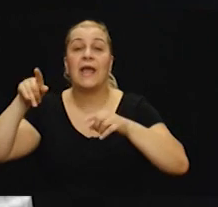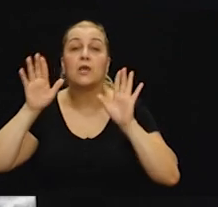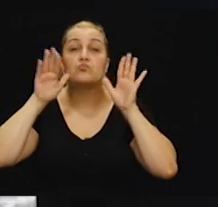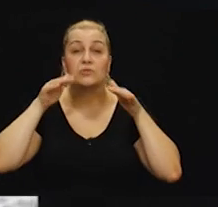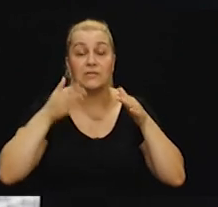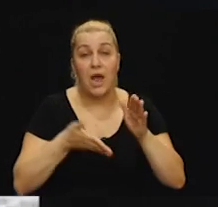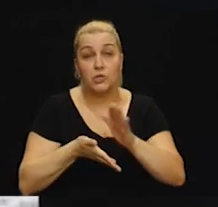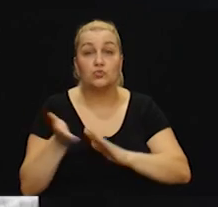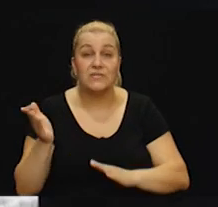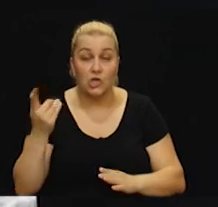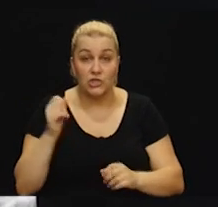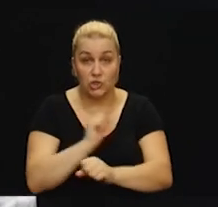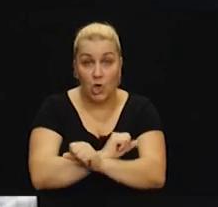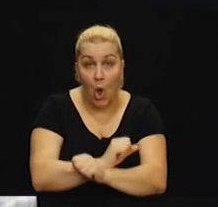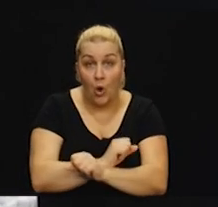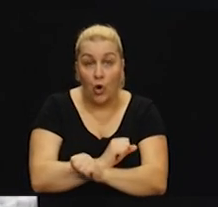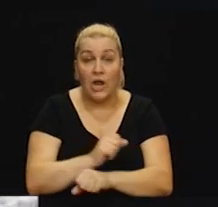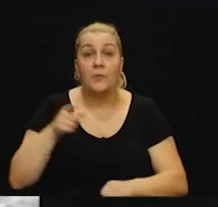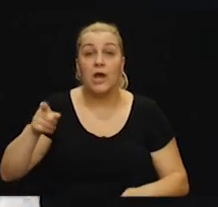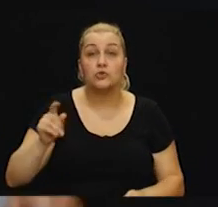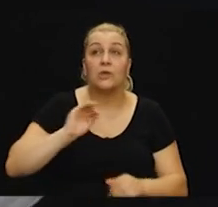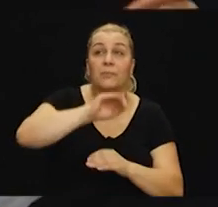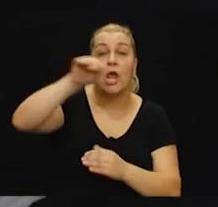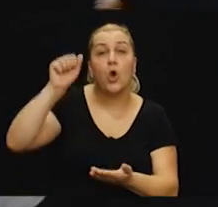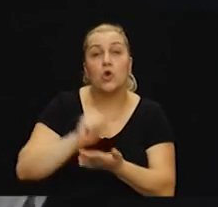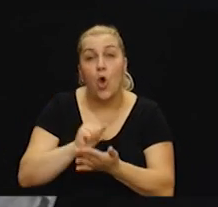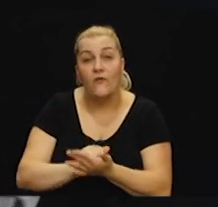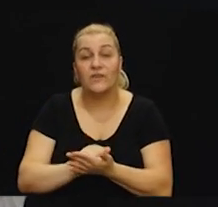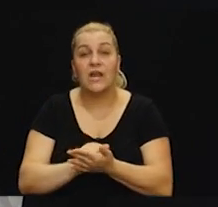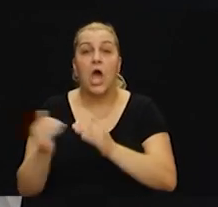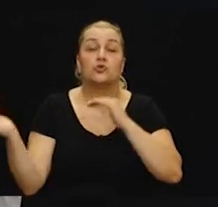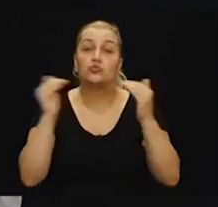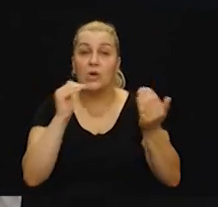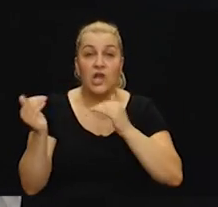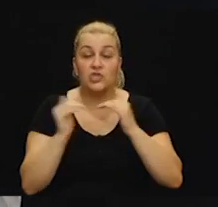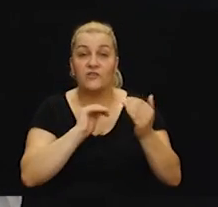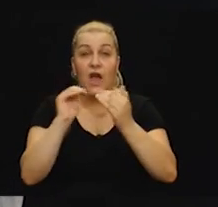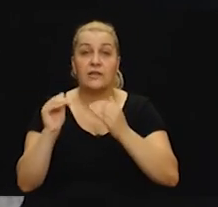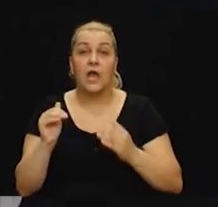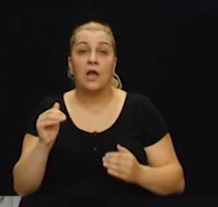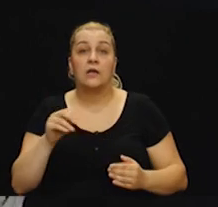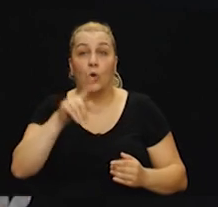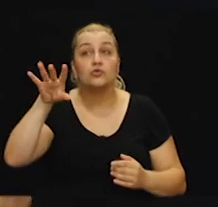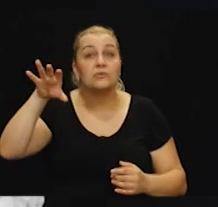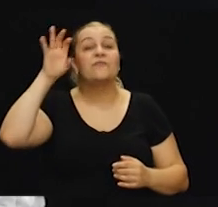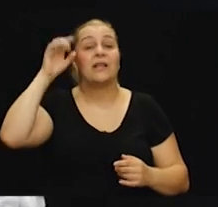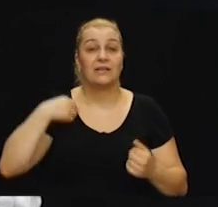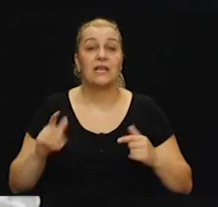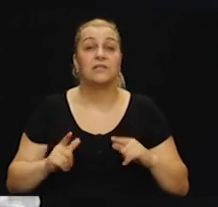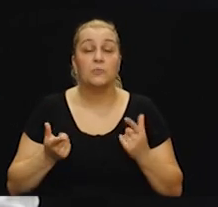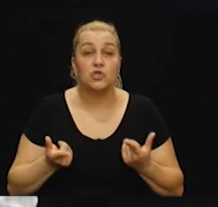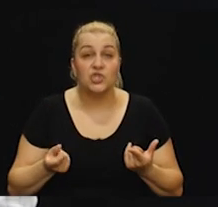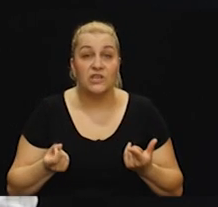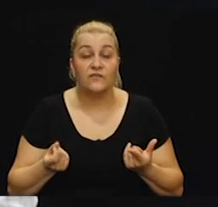iz logora, pa su priko novina, priko surađivanja, spoznala se da sam živ,